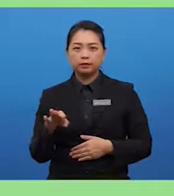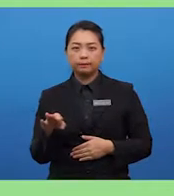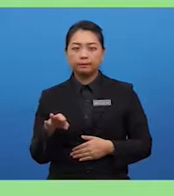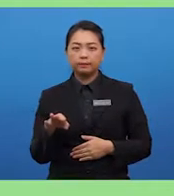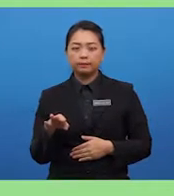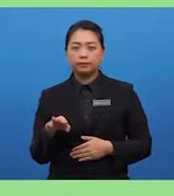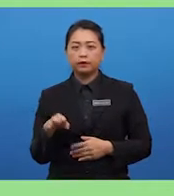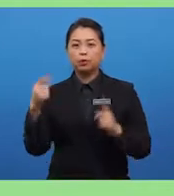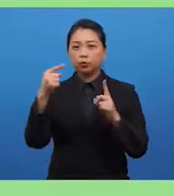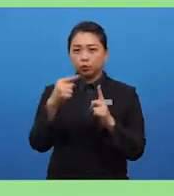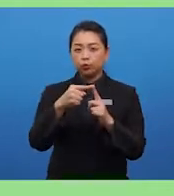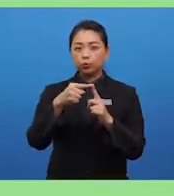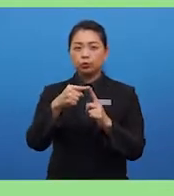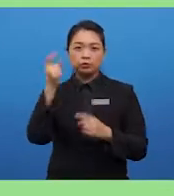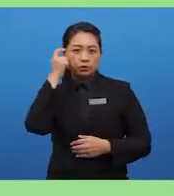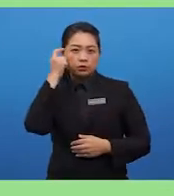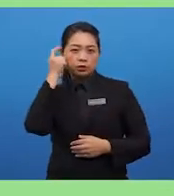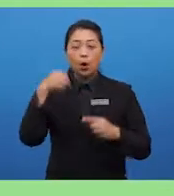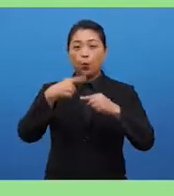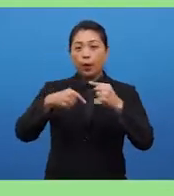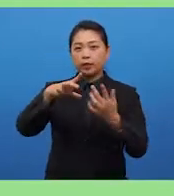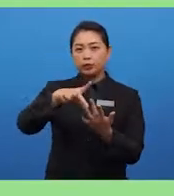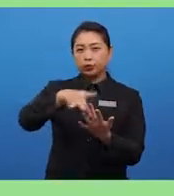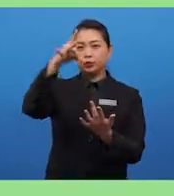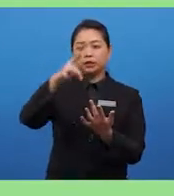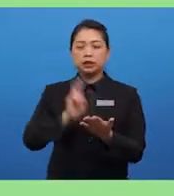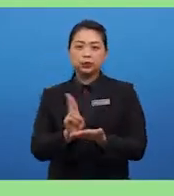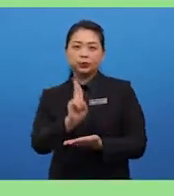when choosing a university?